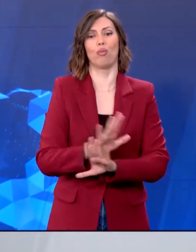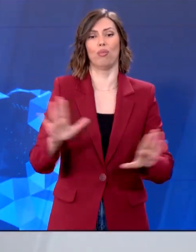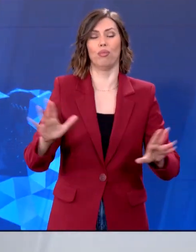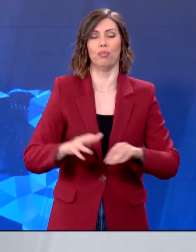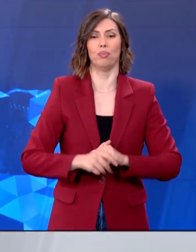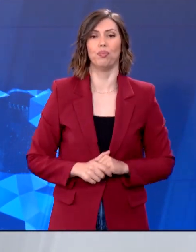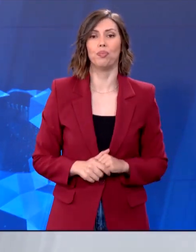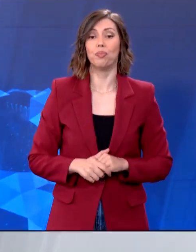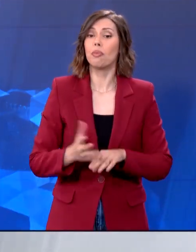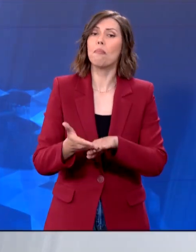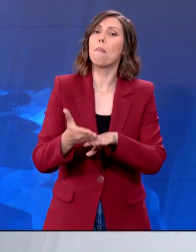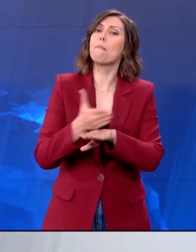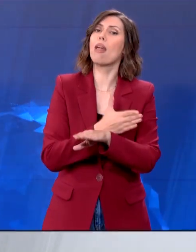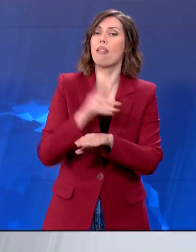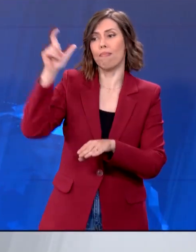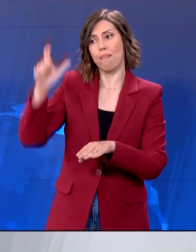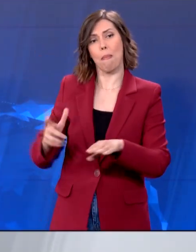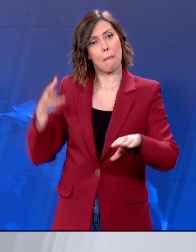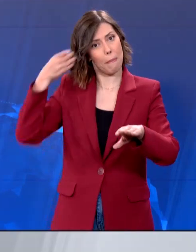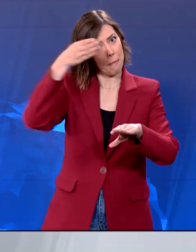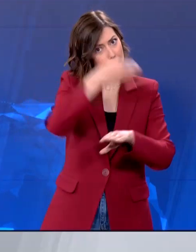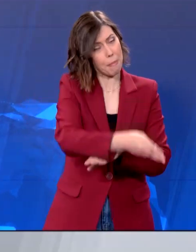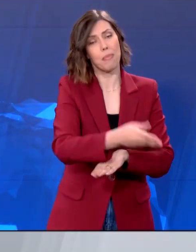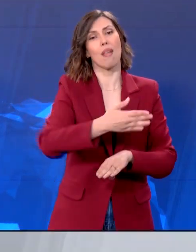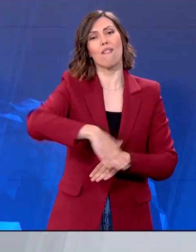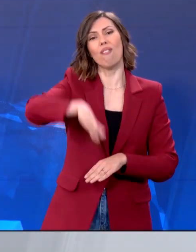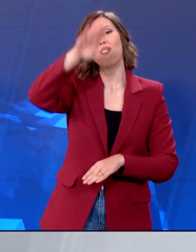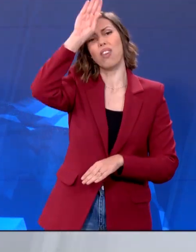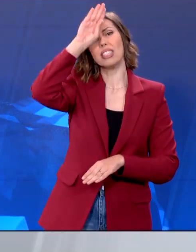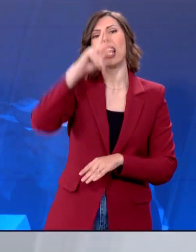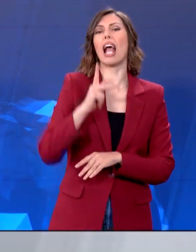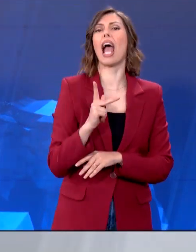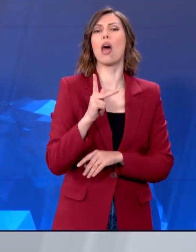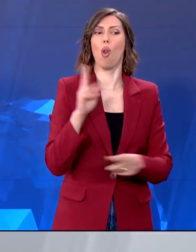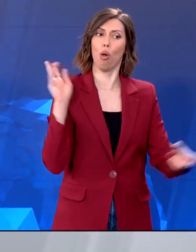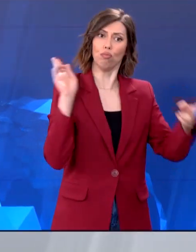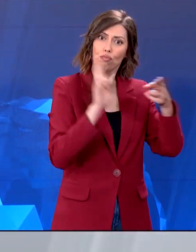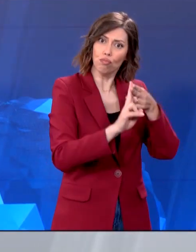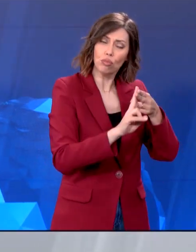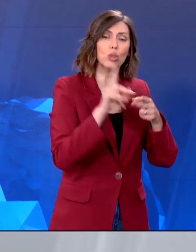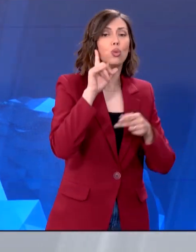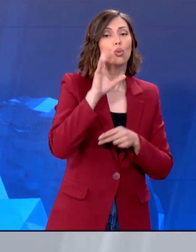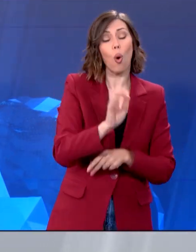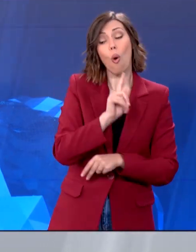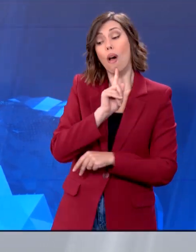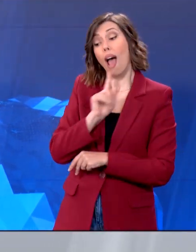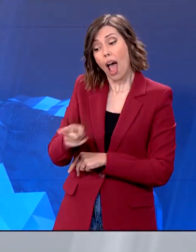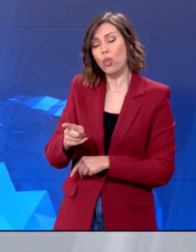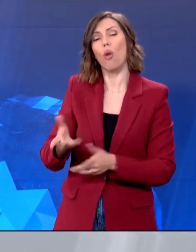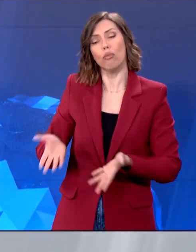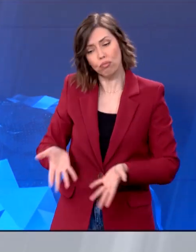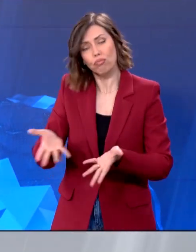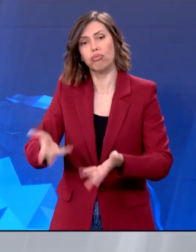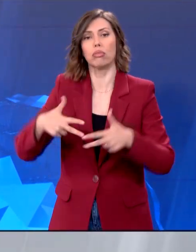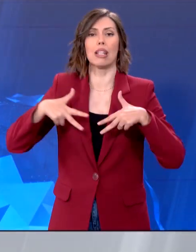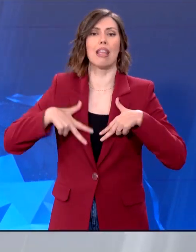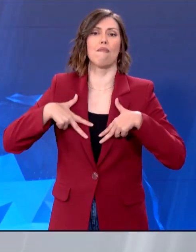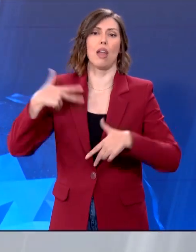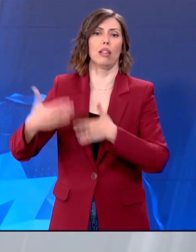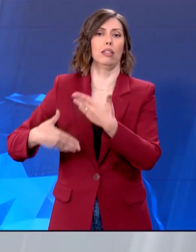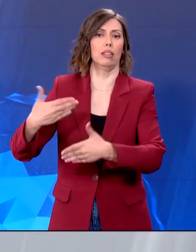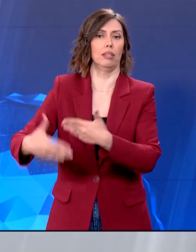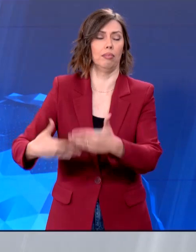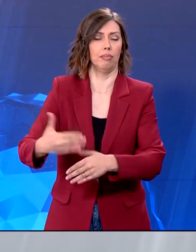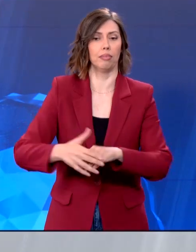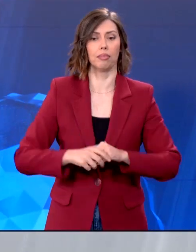Προηγουμένως είχε πάει στο παλάτι του Μπάκιγχαμ για να συναντήσει τον βασιλιά Κάρολο και να πάρει εντολή σχηματισμού κυβέρνησης μετά από τη σαρωτική νίκη στις χθεσινές